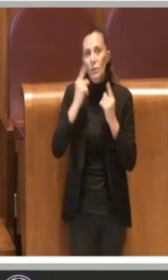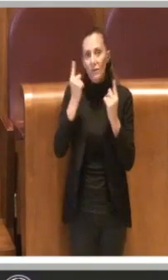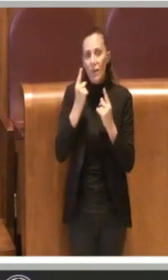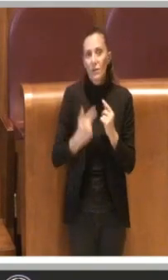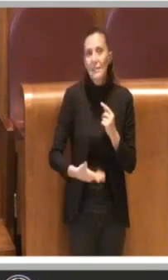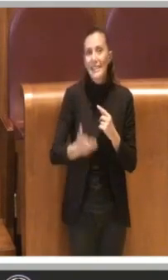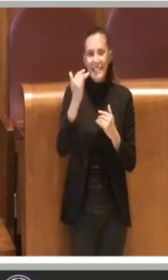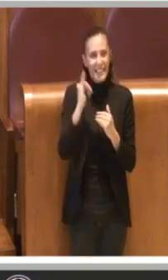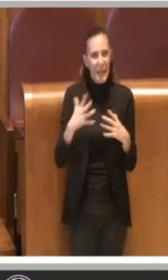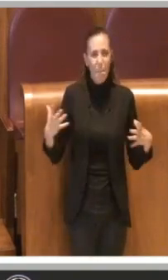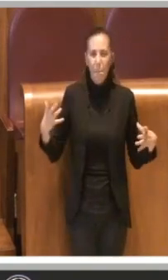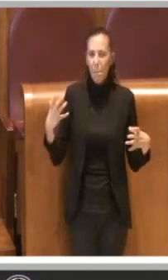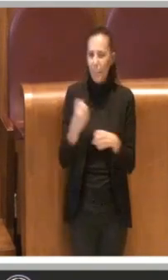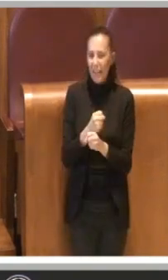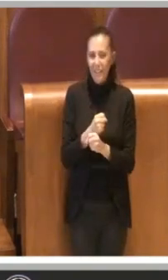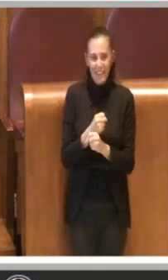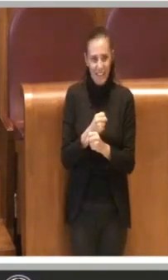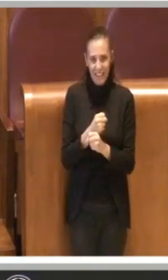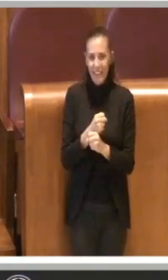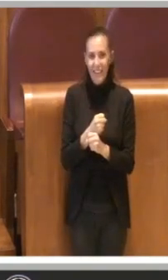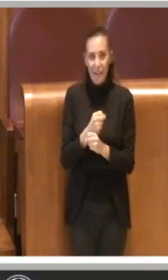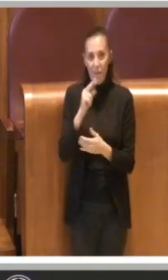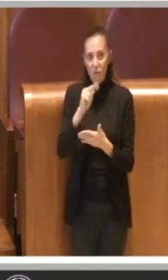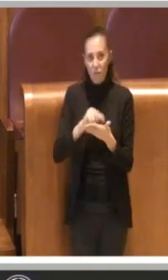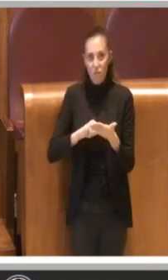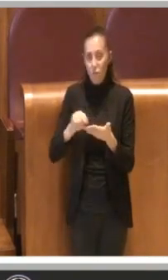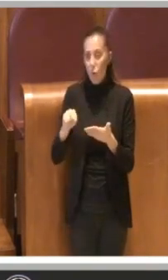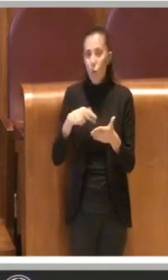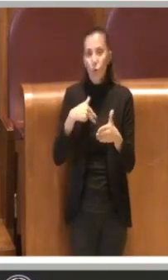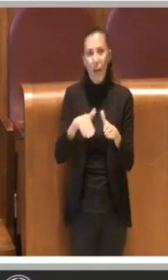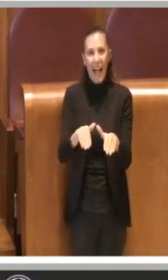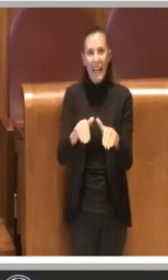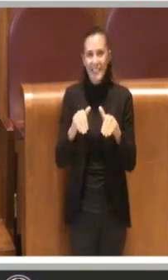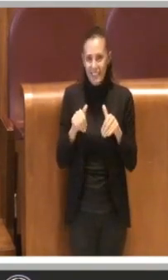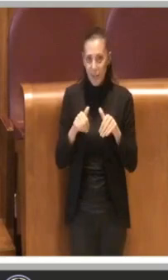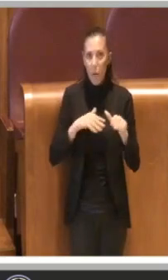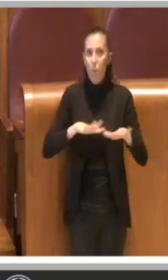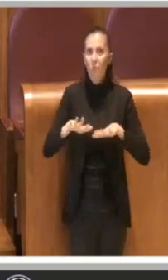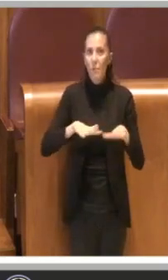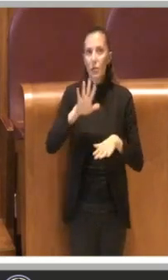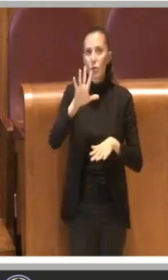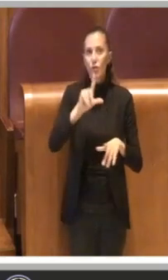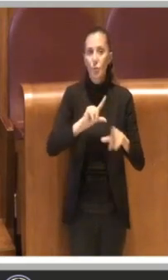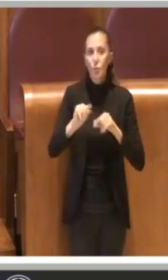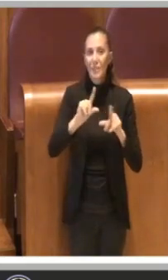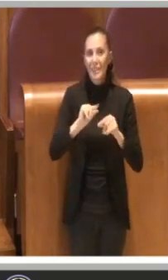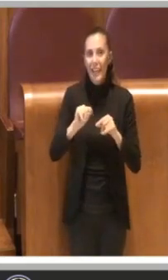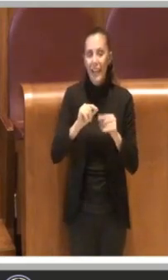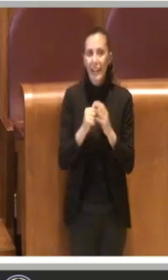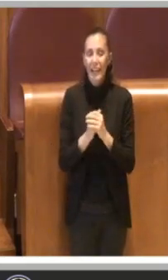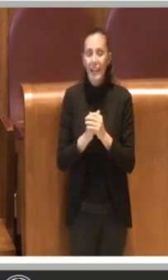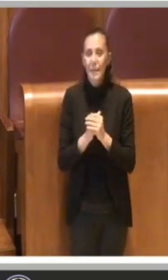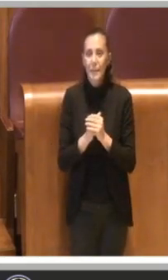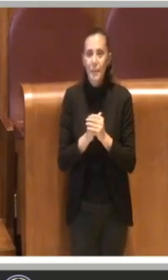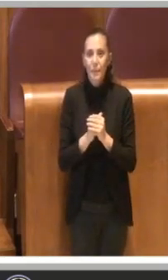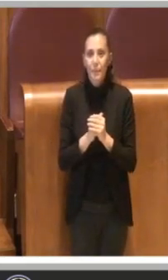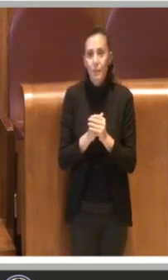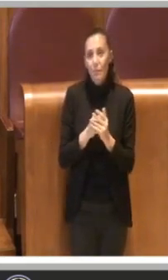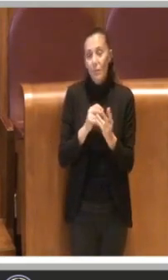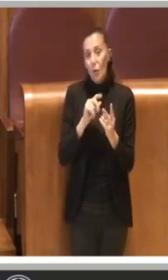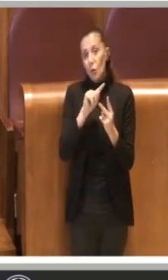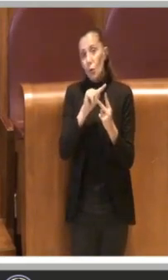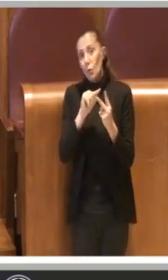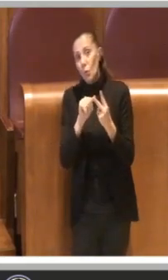Sì, brevemente per rassegnare il voto di estensione del Movimento 5 Stelle e per fare due o tre